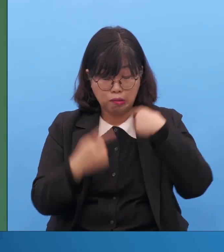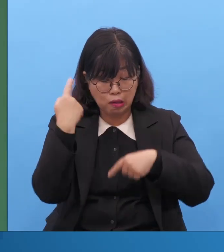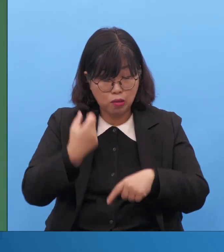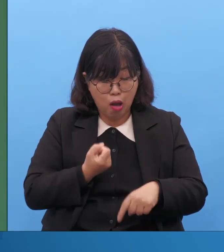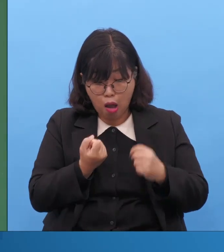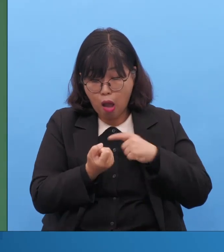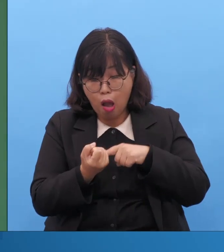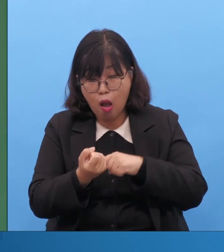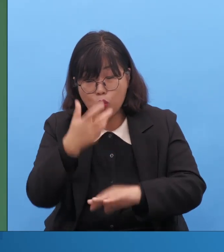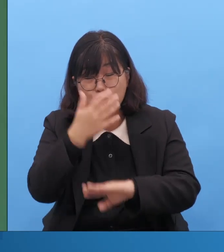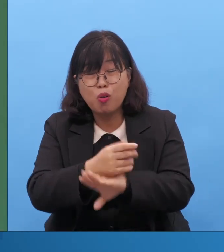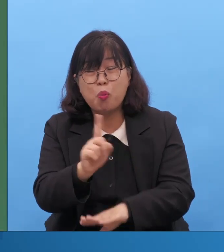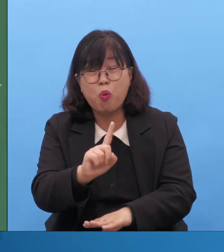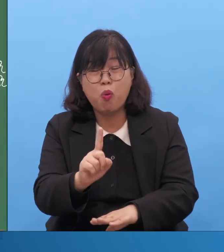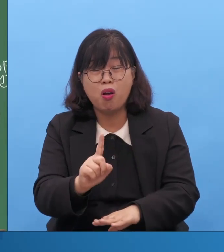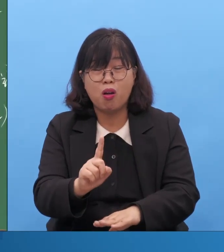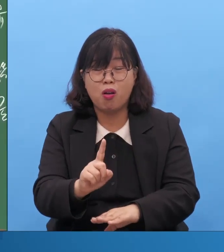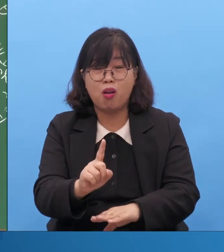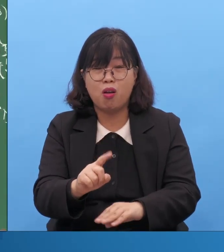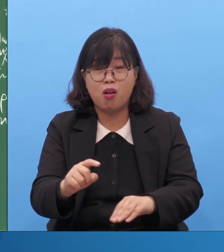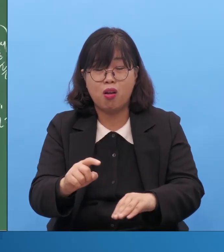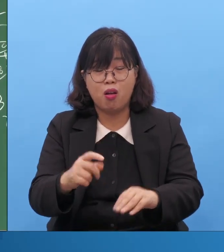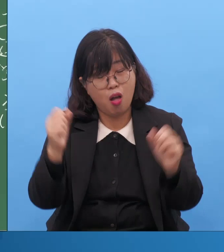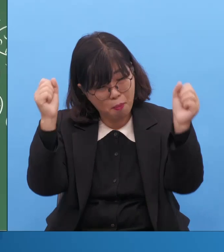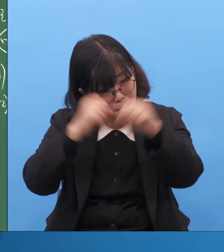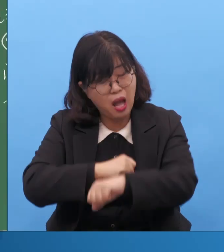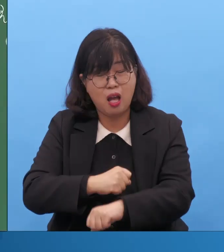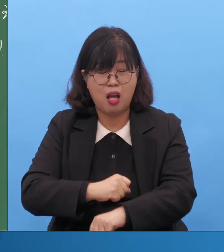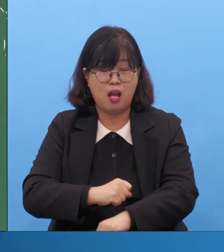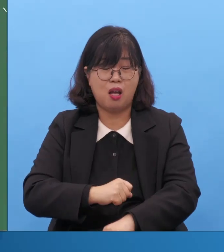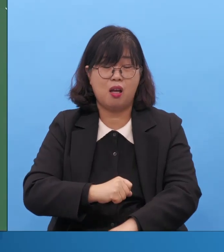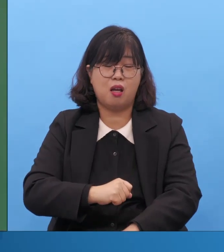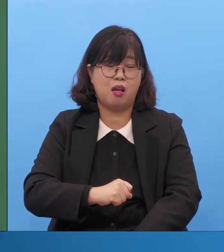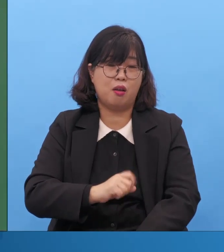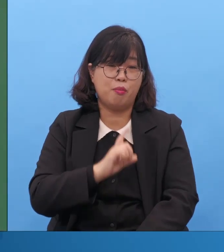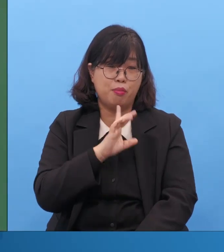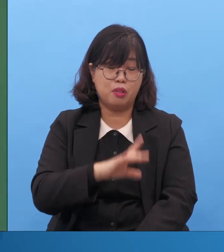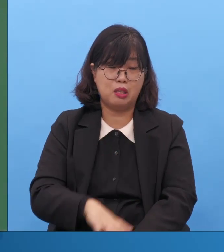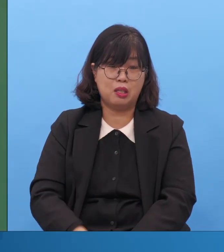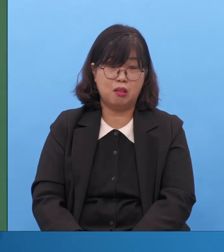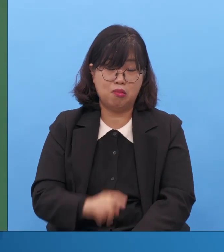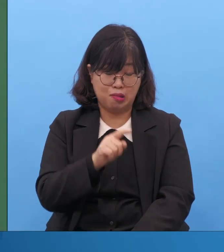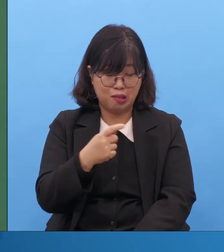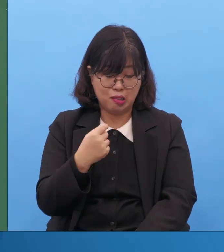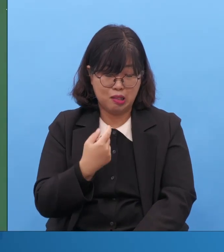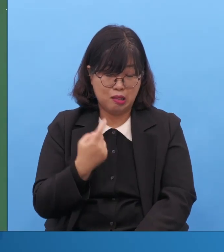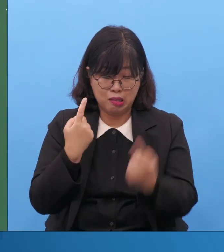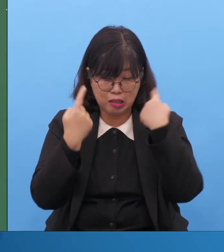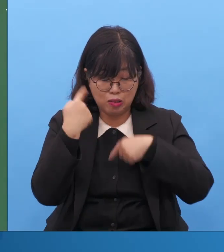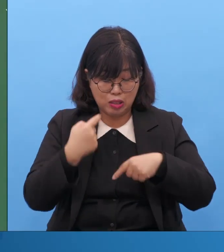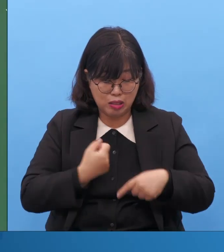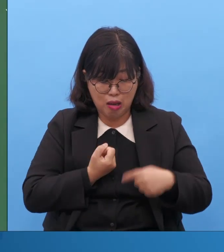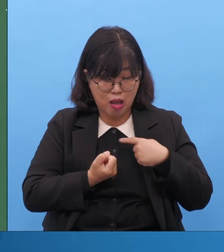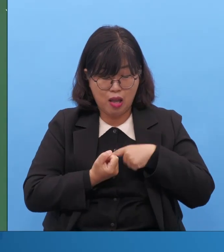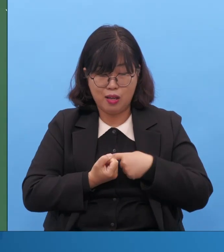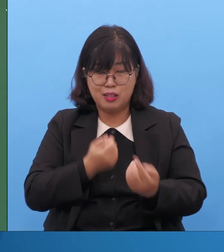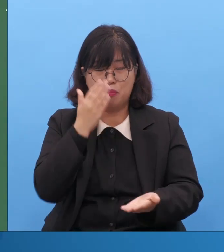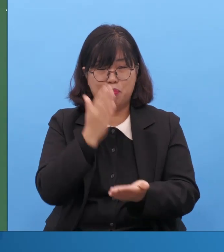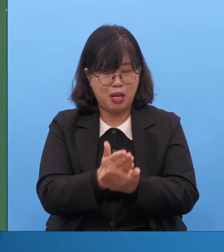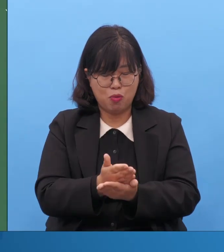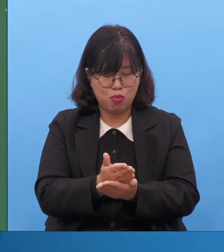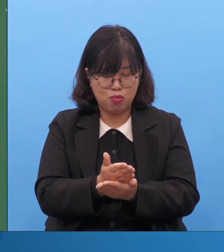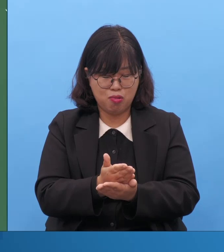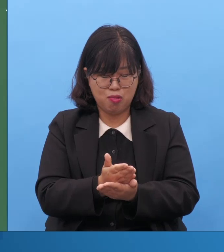상처를 이렇게 많이 가져와서 이렇게 가져와서 가져와서 이렇게 가져와서 지금 제 얘기 듣지 말고 일어난 성경의 본문의 그림을 한번 다